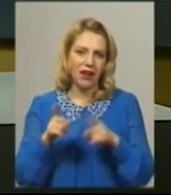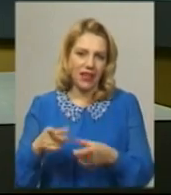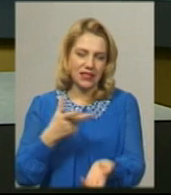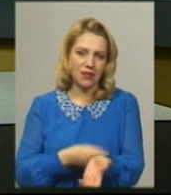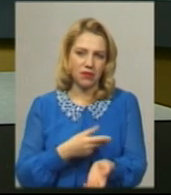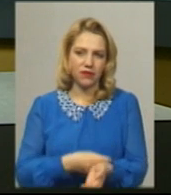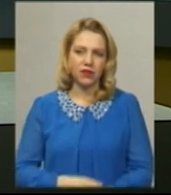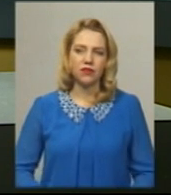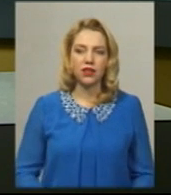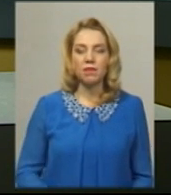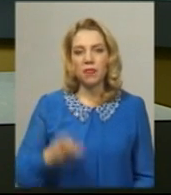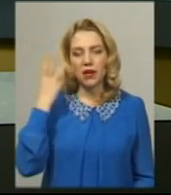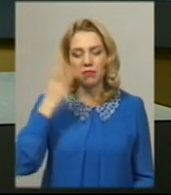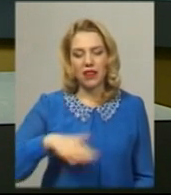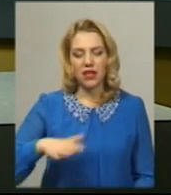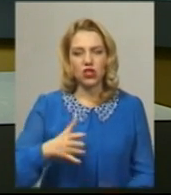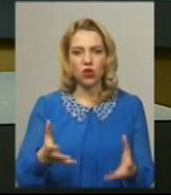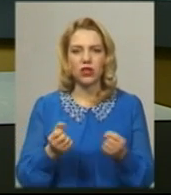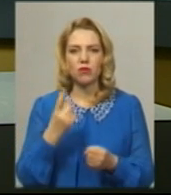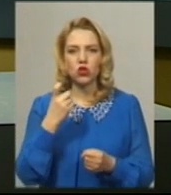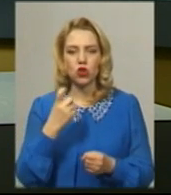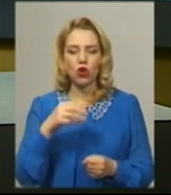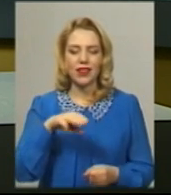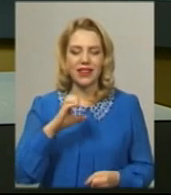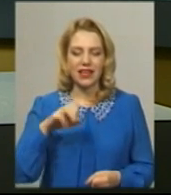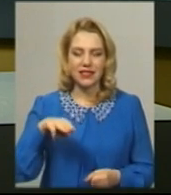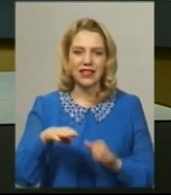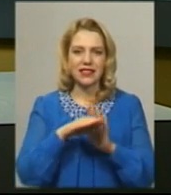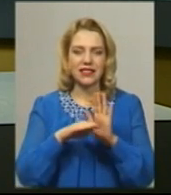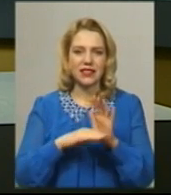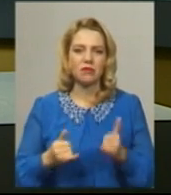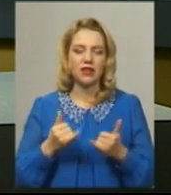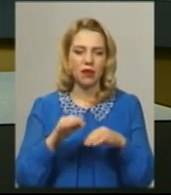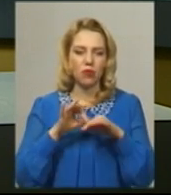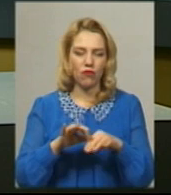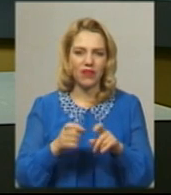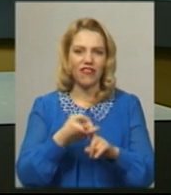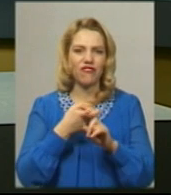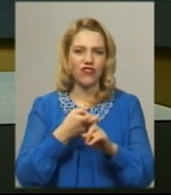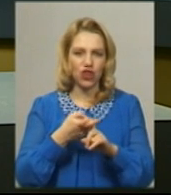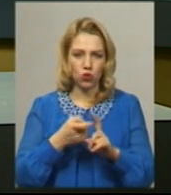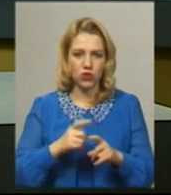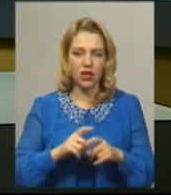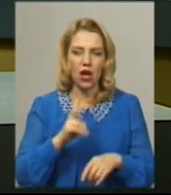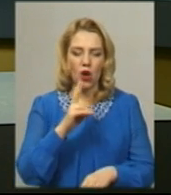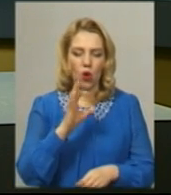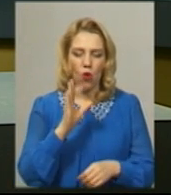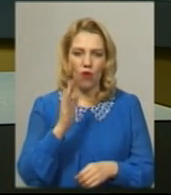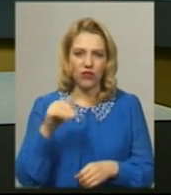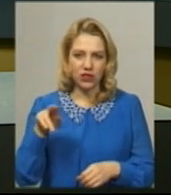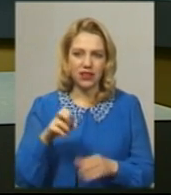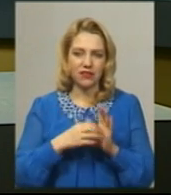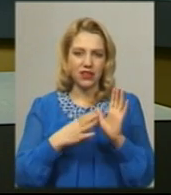Хмельниччина отримала 100 тест-систем для проведення вірусологічних досліджень на COVID-19. Про це